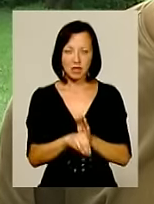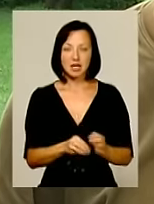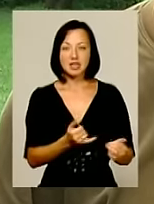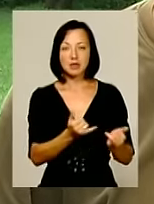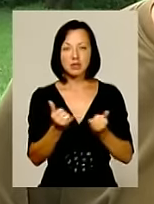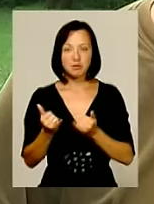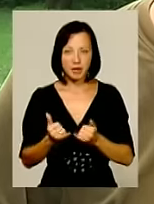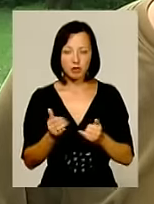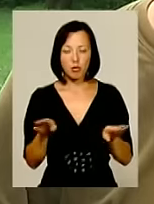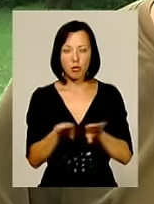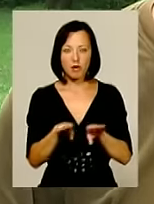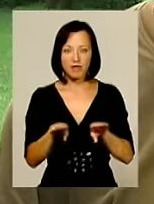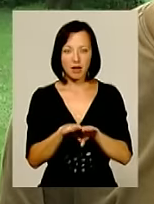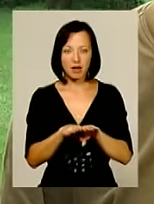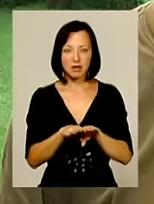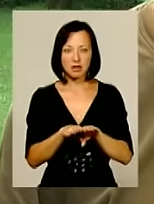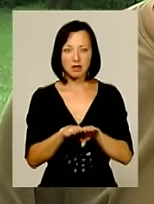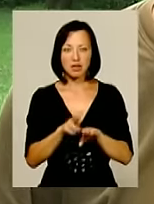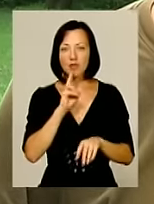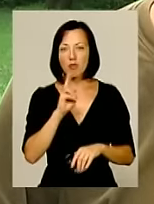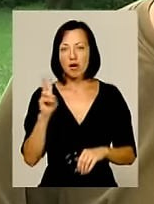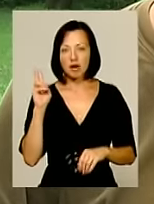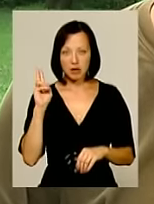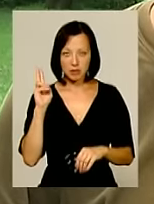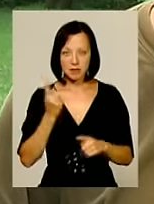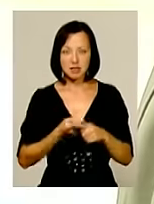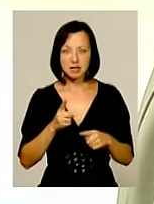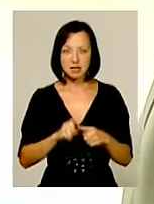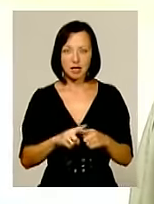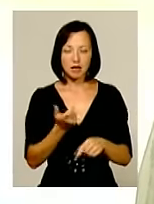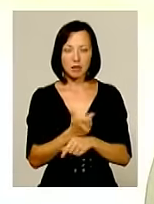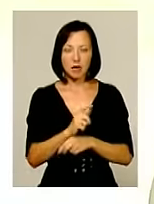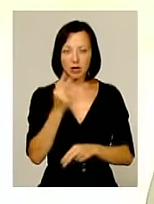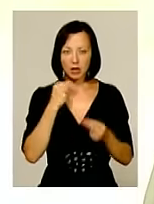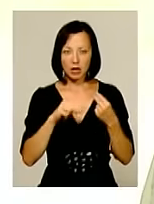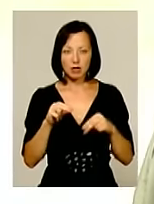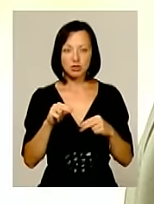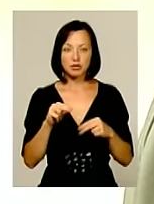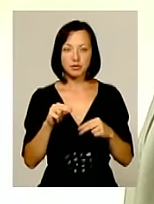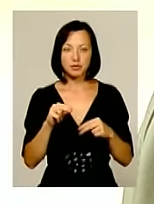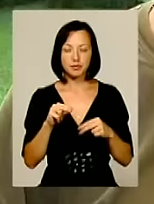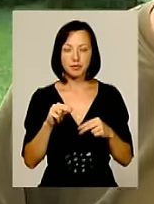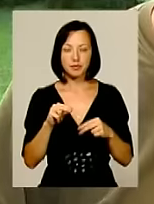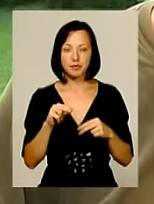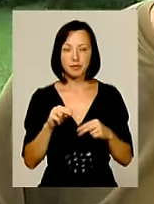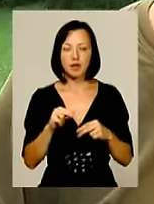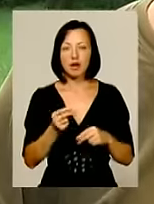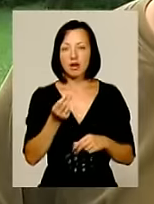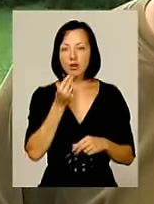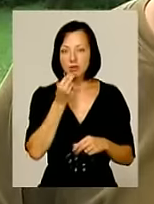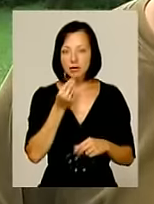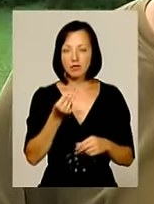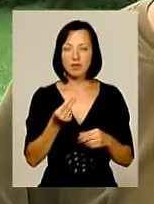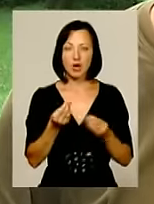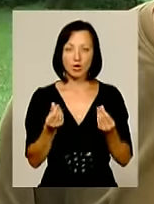Забезпеченість в порівнянні з двома руками позаду, то набагато краще. Крічове продовольче забезпечення,